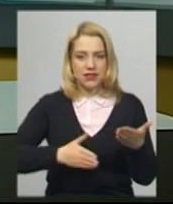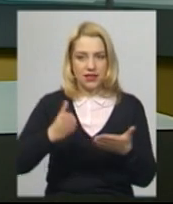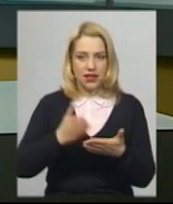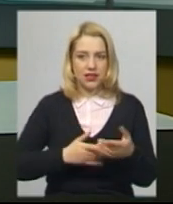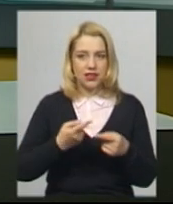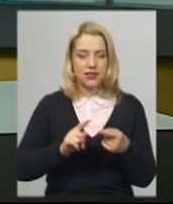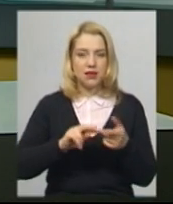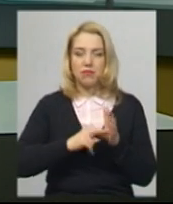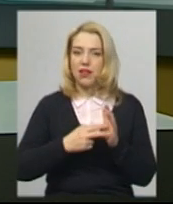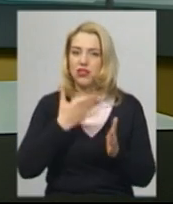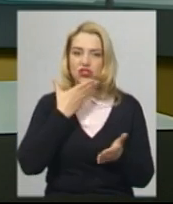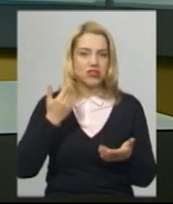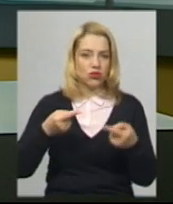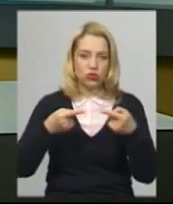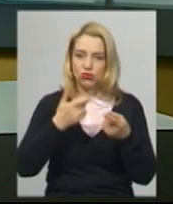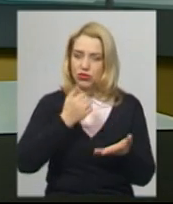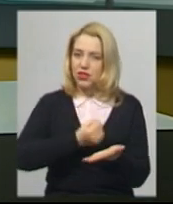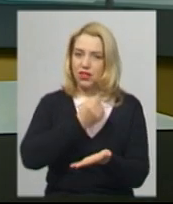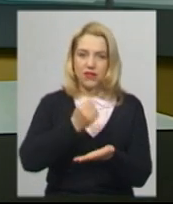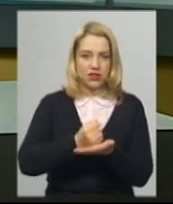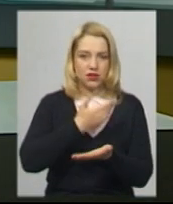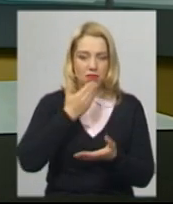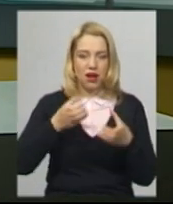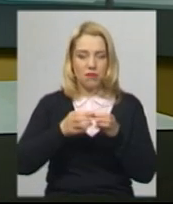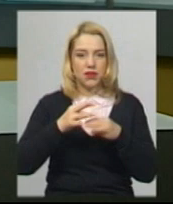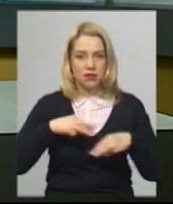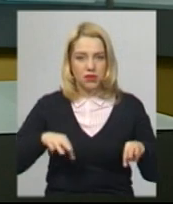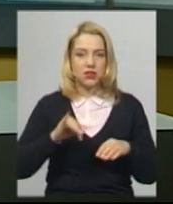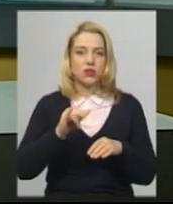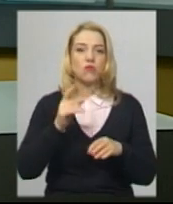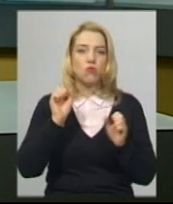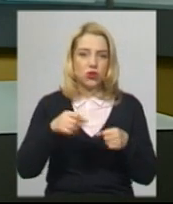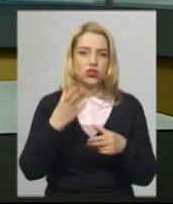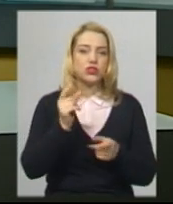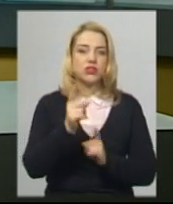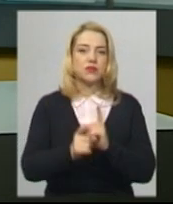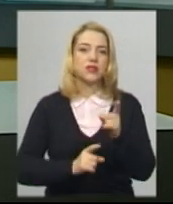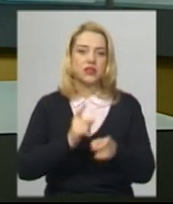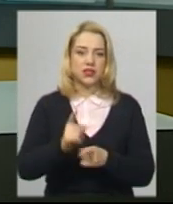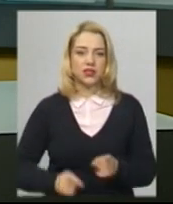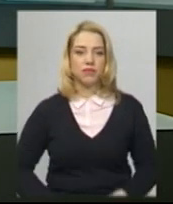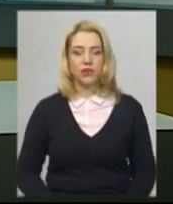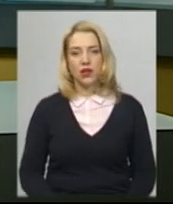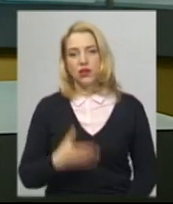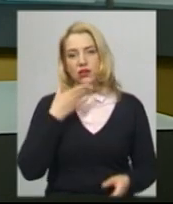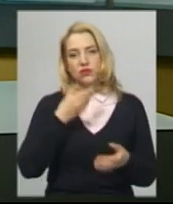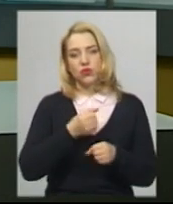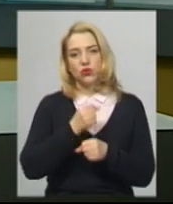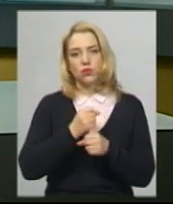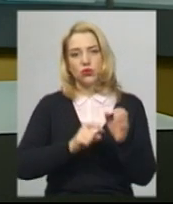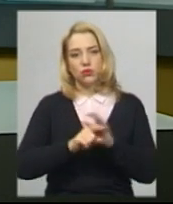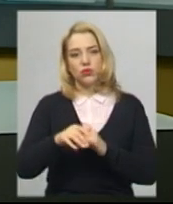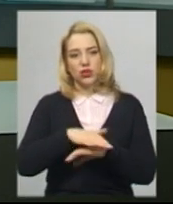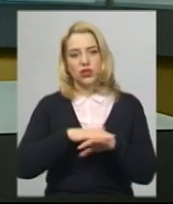Однак цей план ще не затверджений Кабінету міністрів і може змінитися. Свою роботу розпочав ринок із